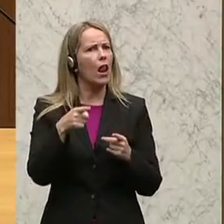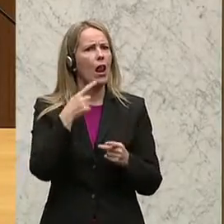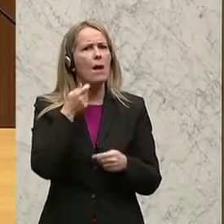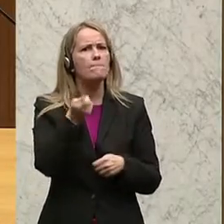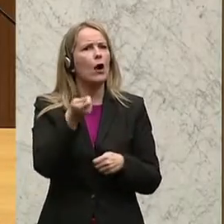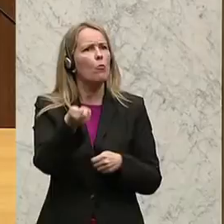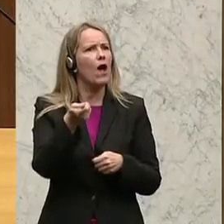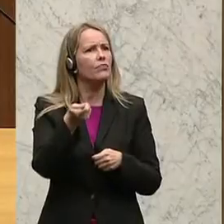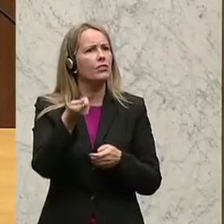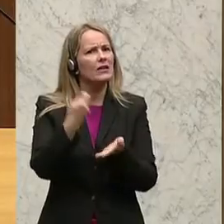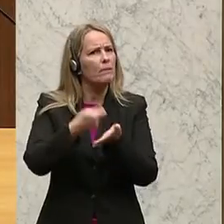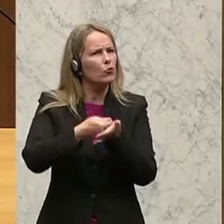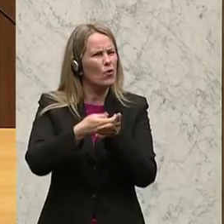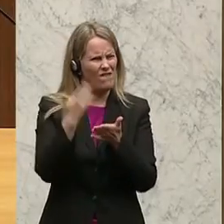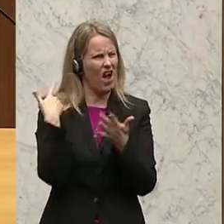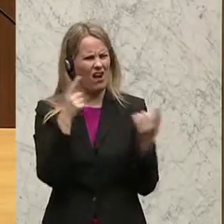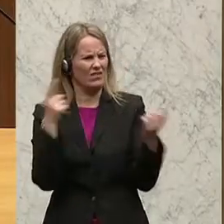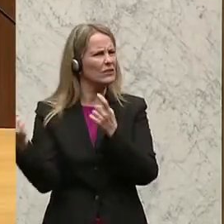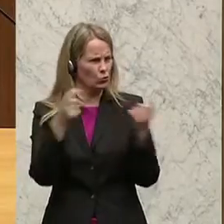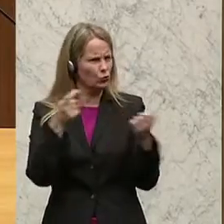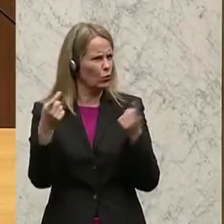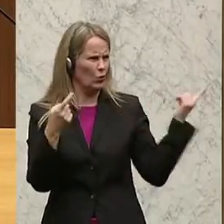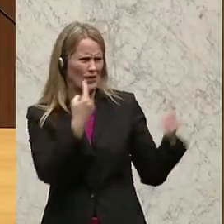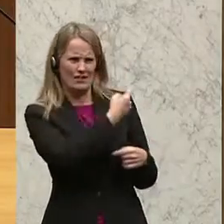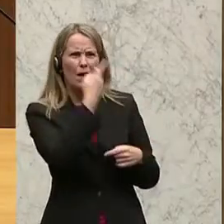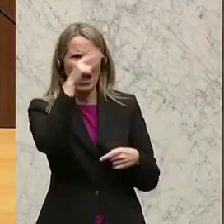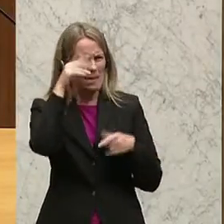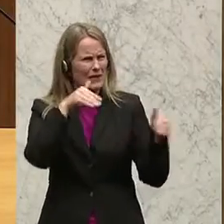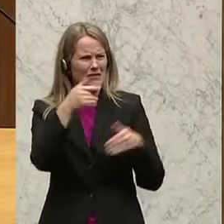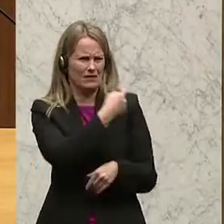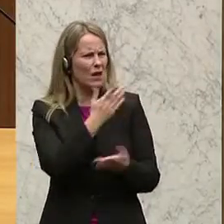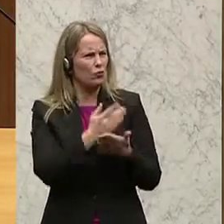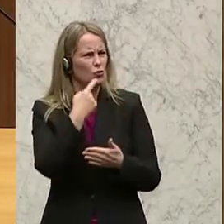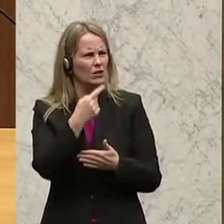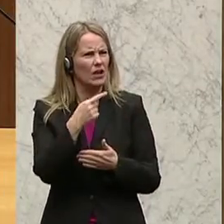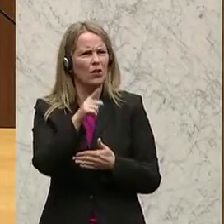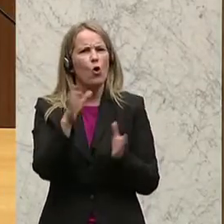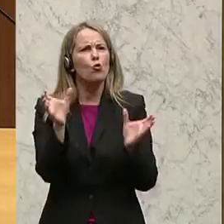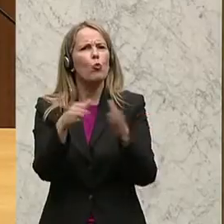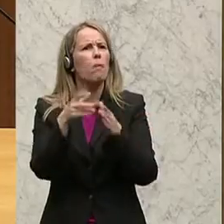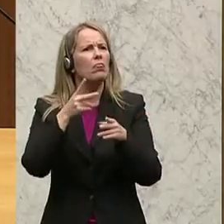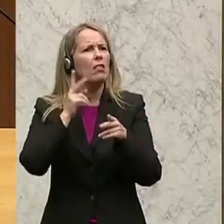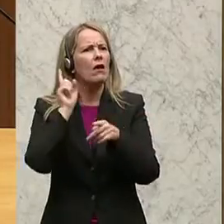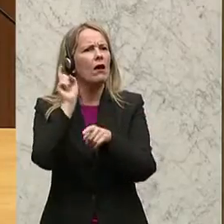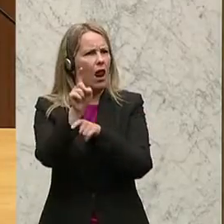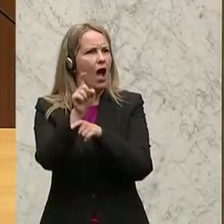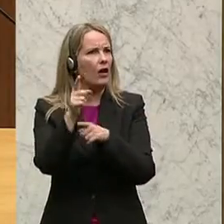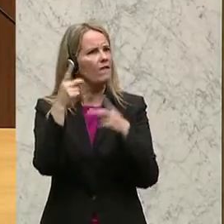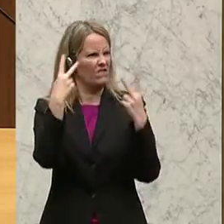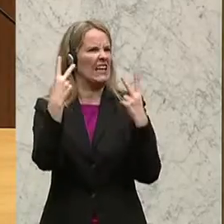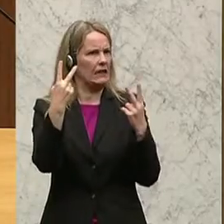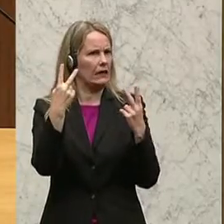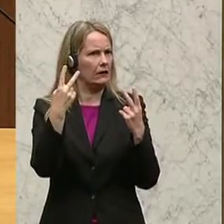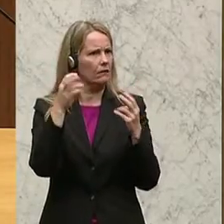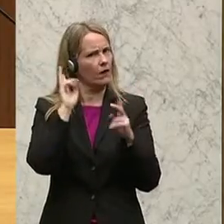Bankomantgebühren-Debatte erlebt haben, haben Sie, Herr Minister, auch irgendwie bemerkt, dass die Gruppenklage ein sehr wichtiges rechtliches